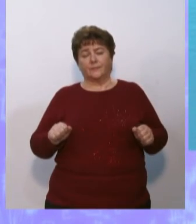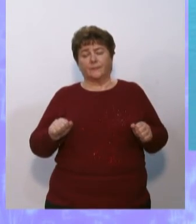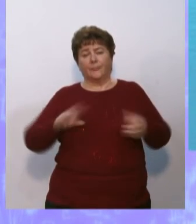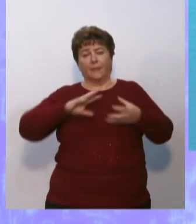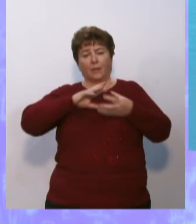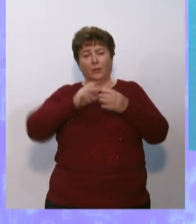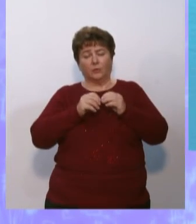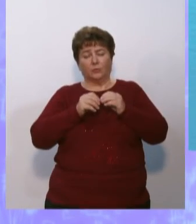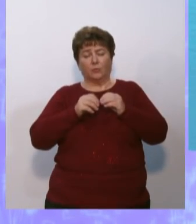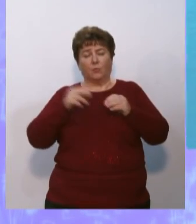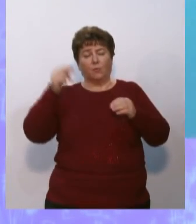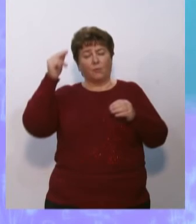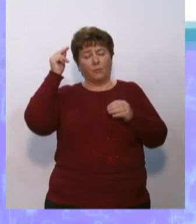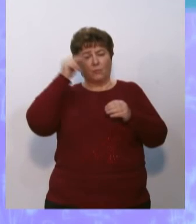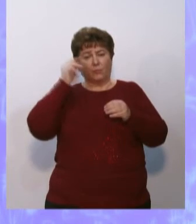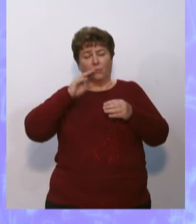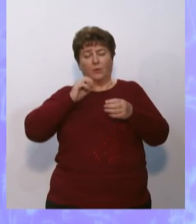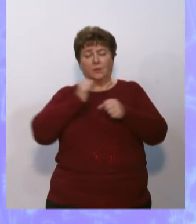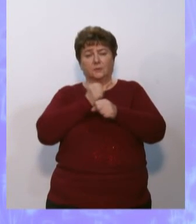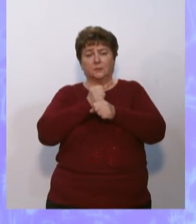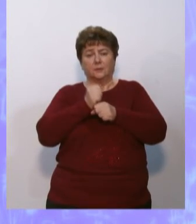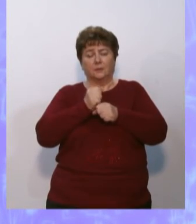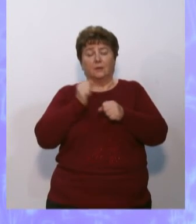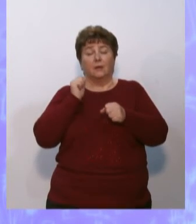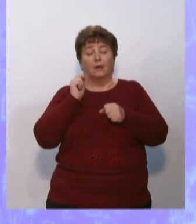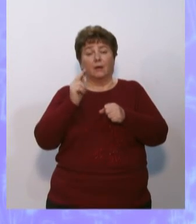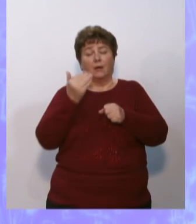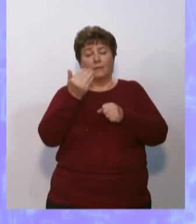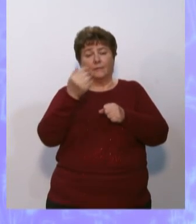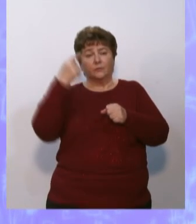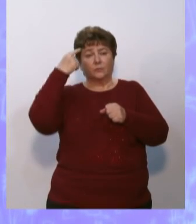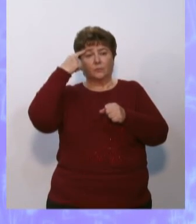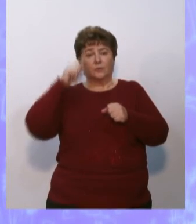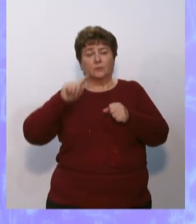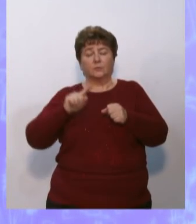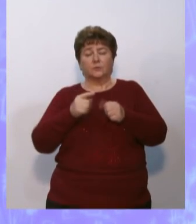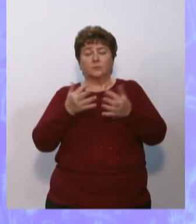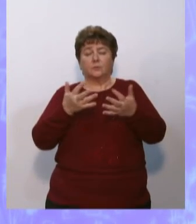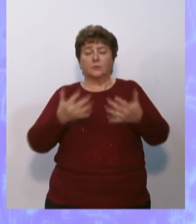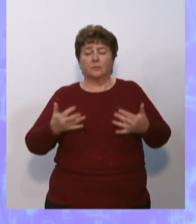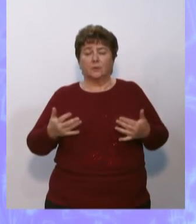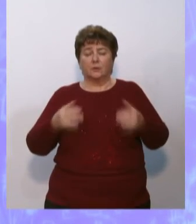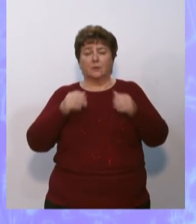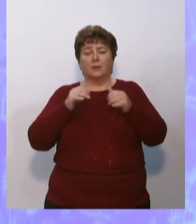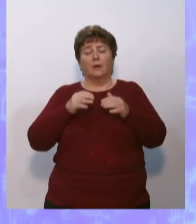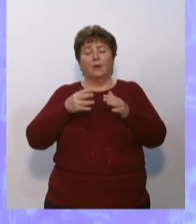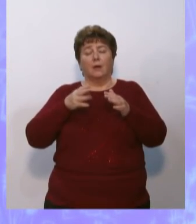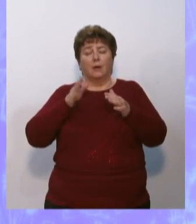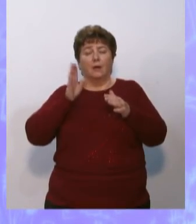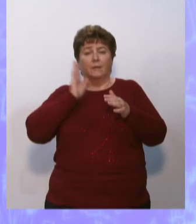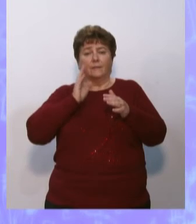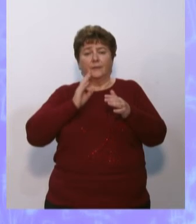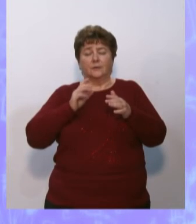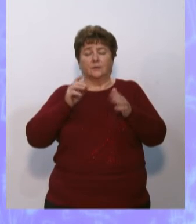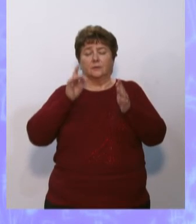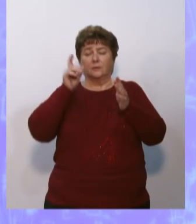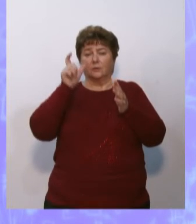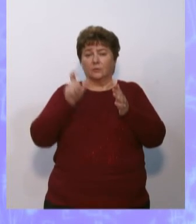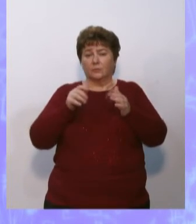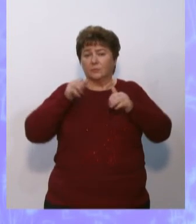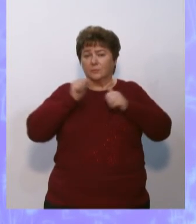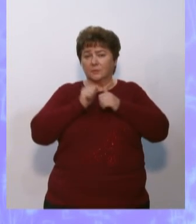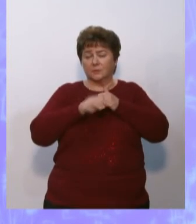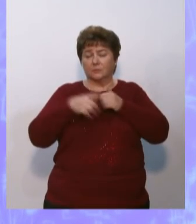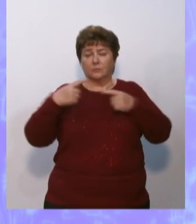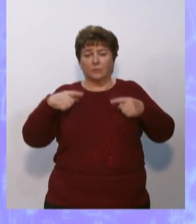Подведем итог урока. Как вы думаете, почему потребление воды жителями столицы, как и любого